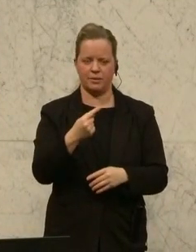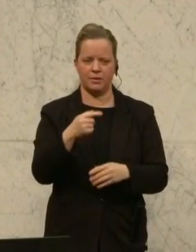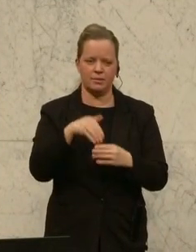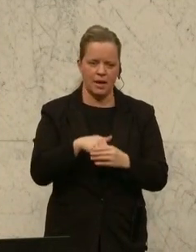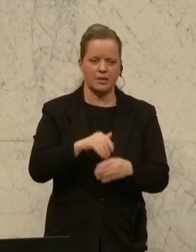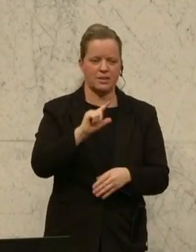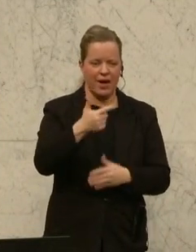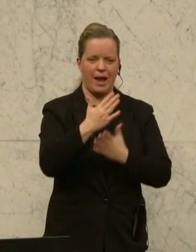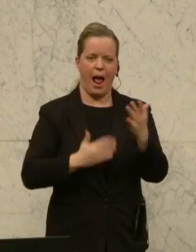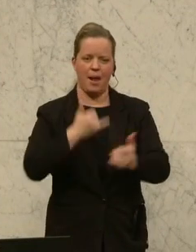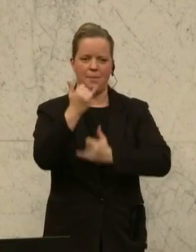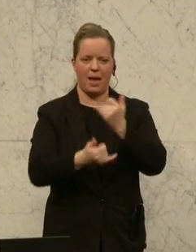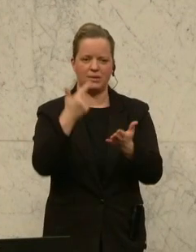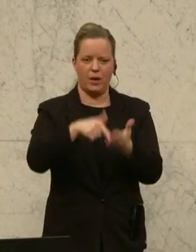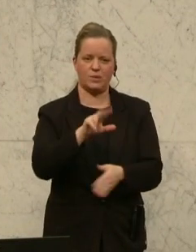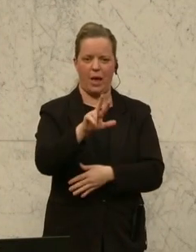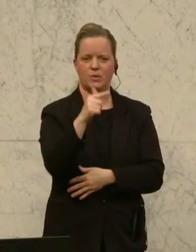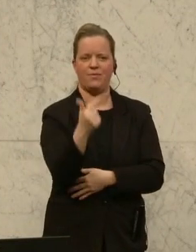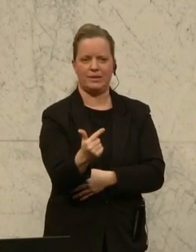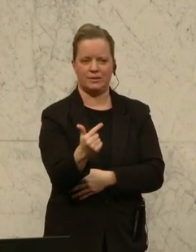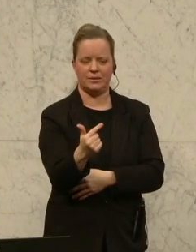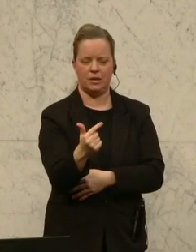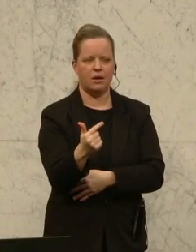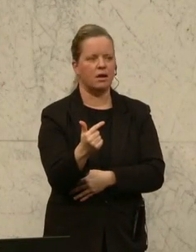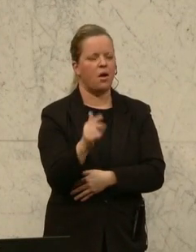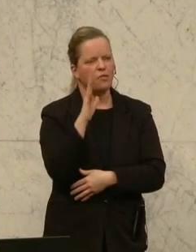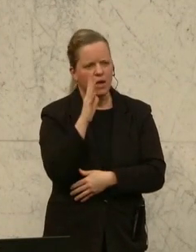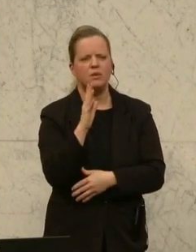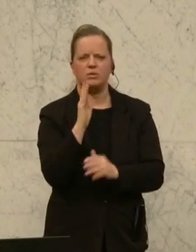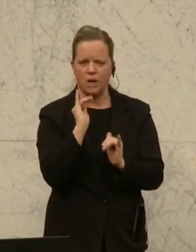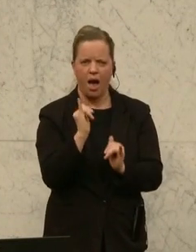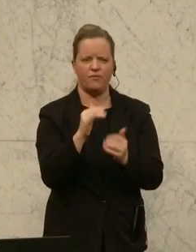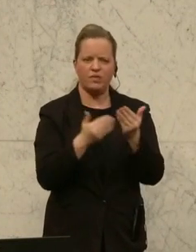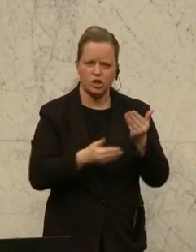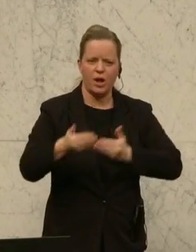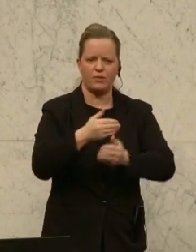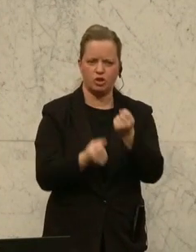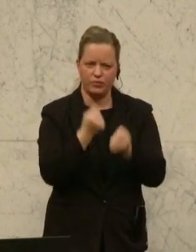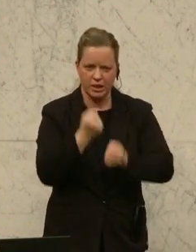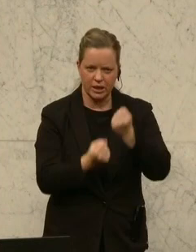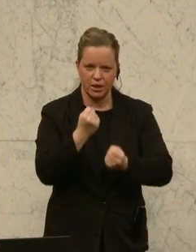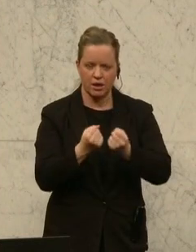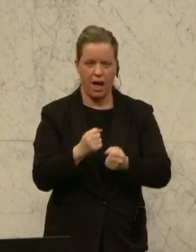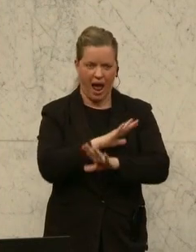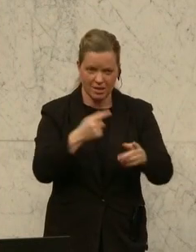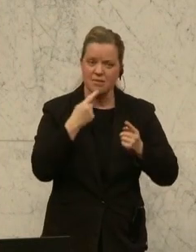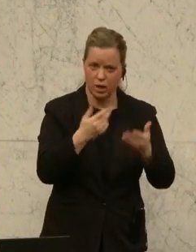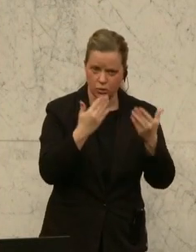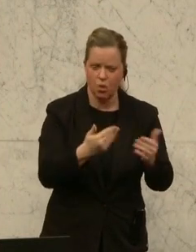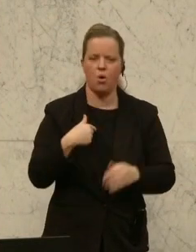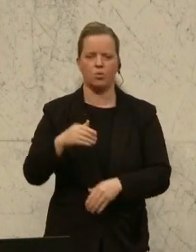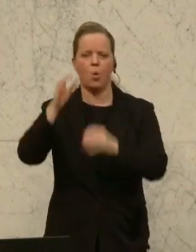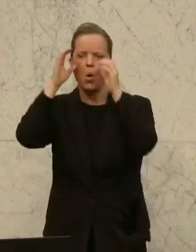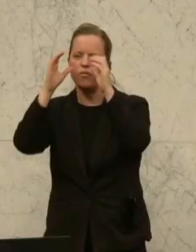Halbjahr 2023 wird wirtschaftlich schwierig. Und die ÖVP geht her, was macht die ÖVP?